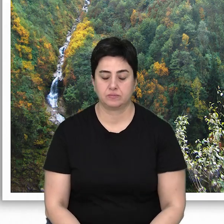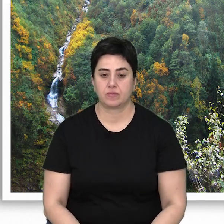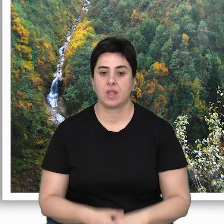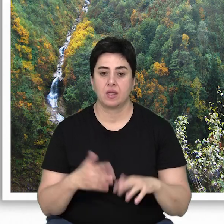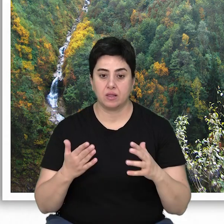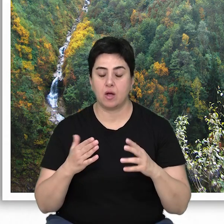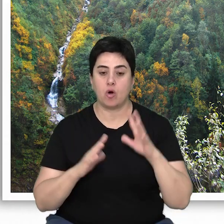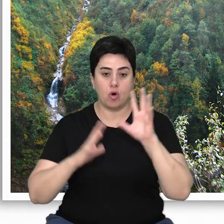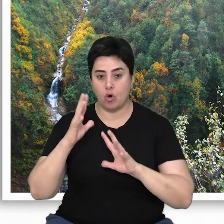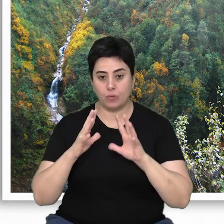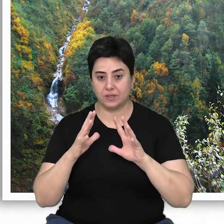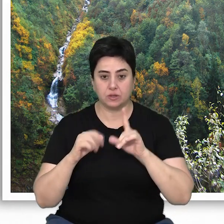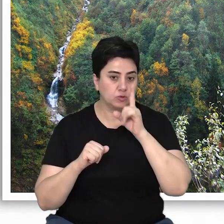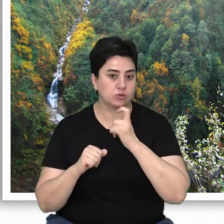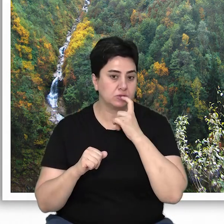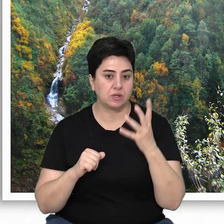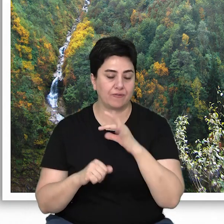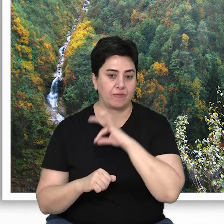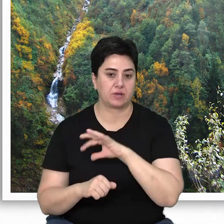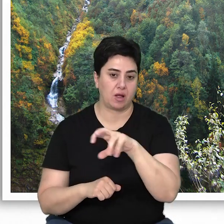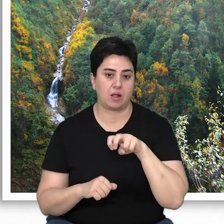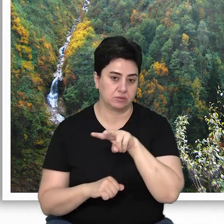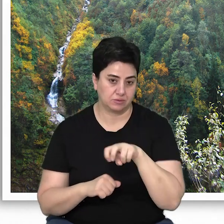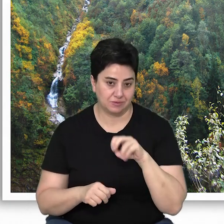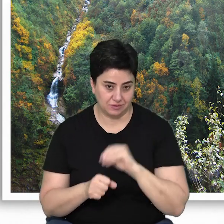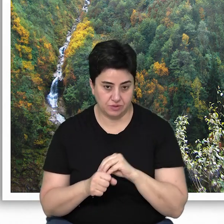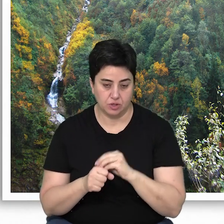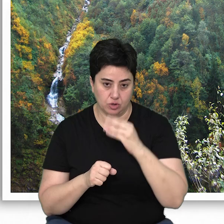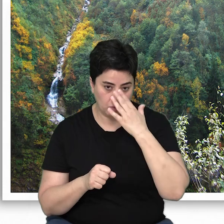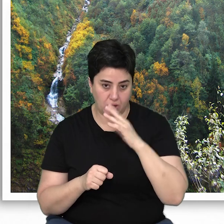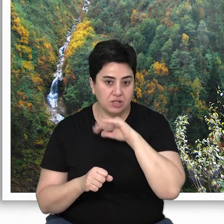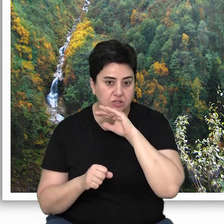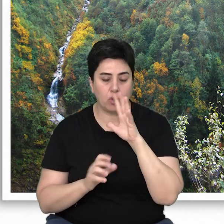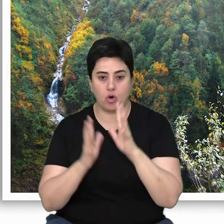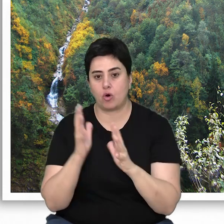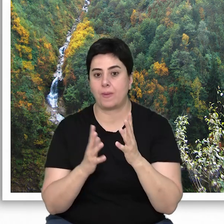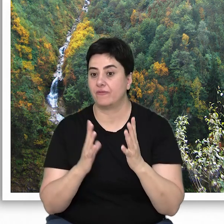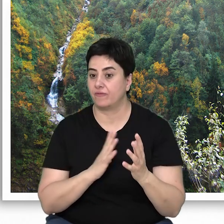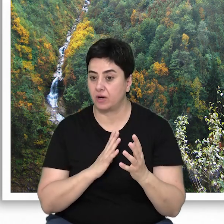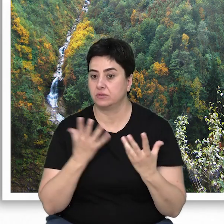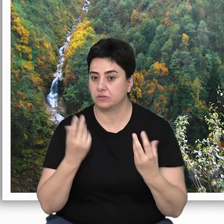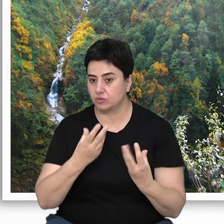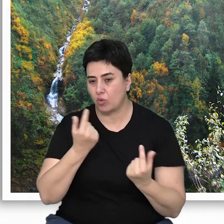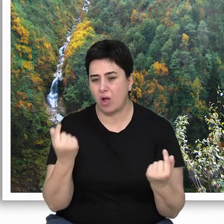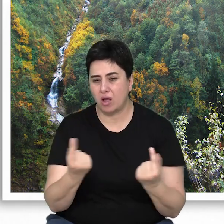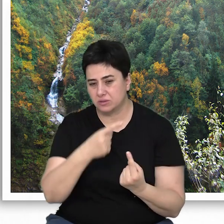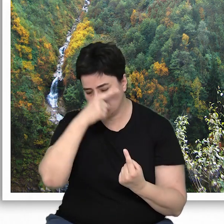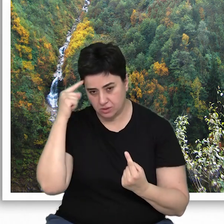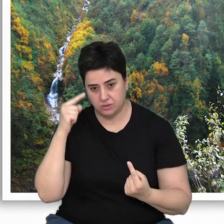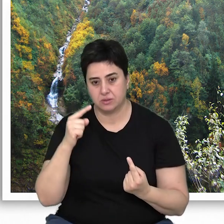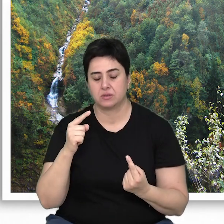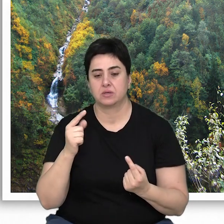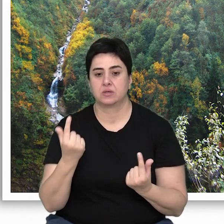Hele bir de ormanlardan yüzyıllardır faydalanıldığı için doğal yaşlı orman özelliği taşıyabilecek çok az